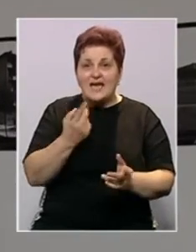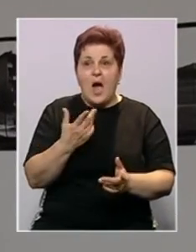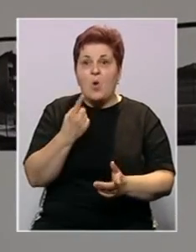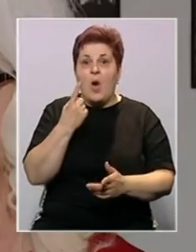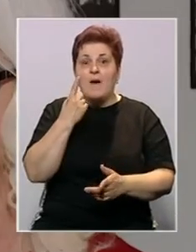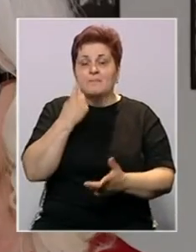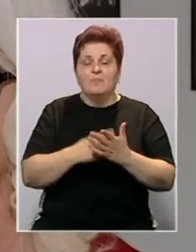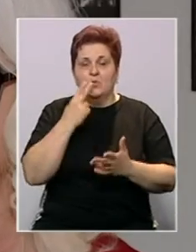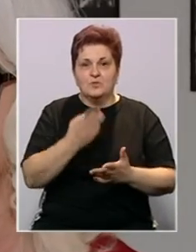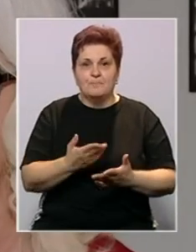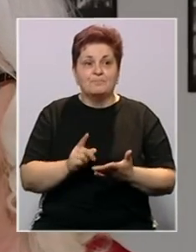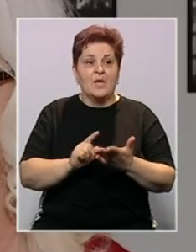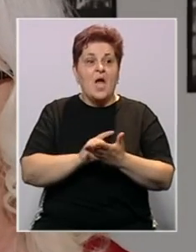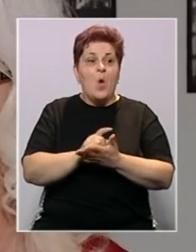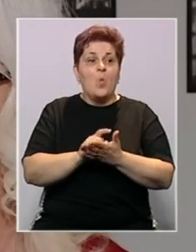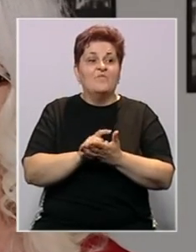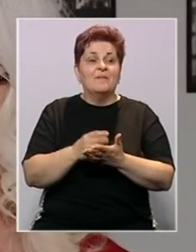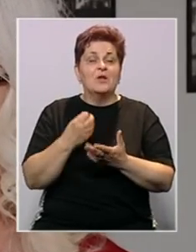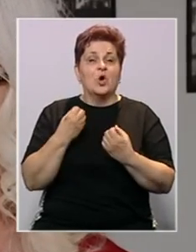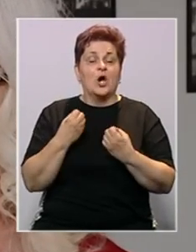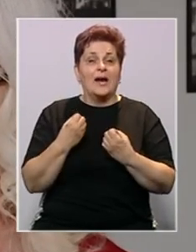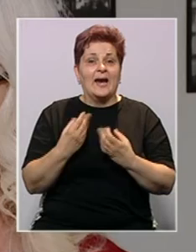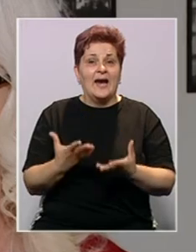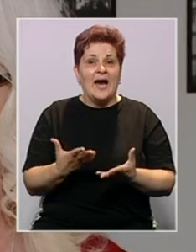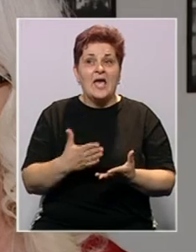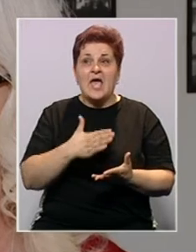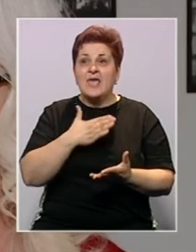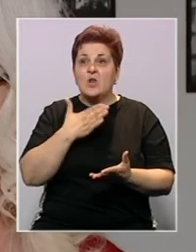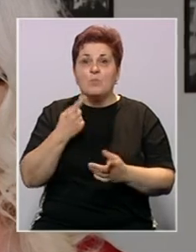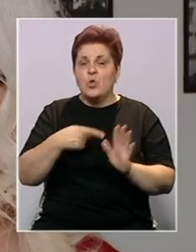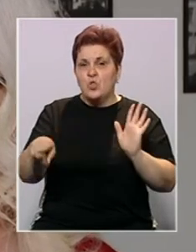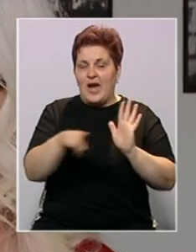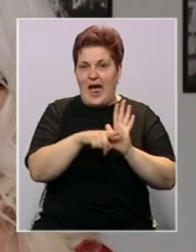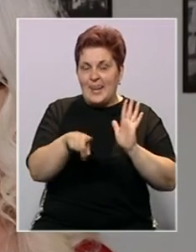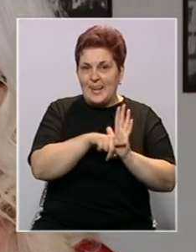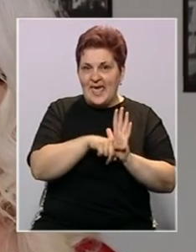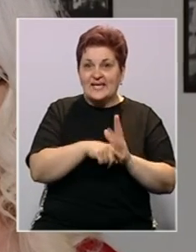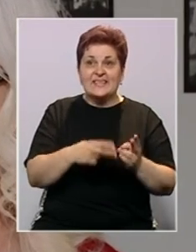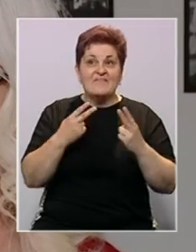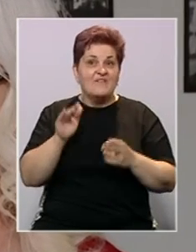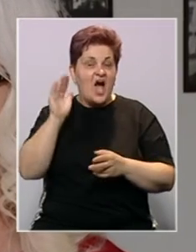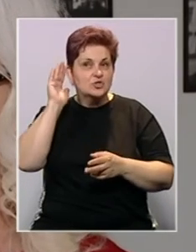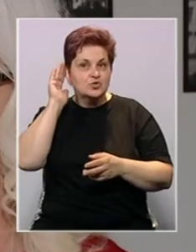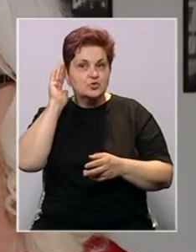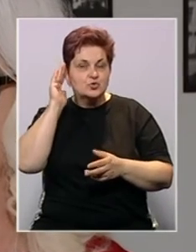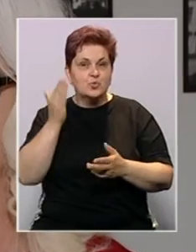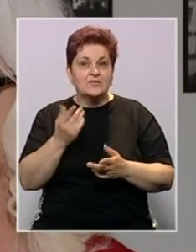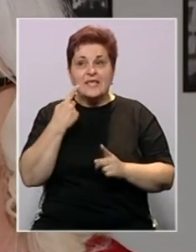pogled izgleda. U vremenu kada je puno toga negativno, važno je čuti jednu